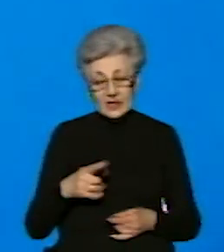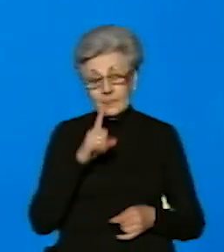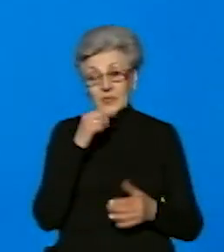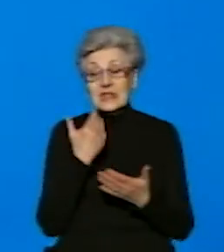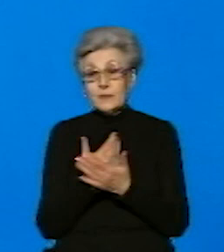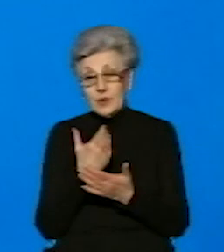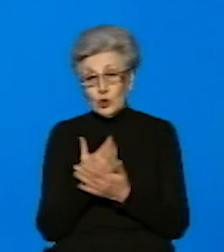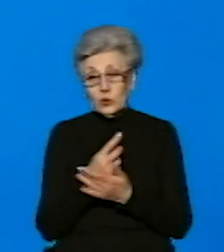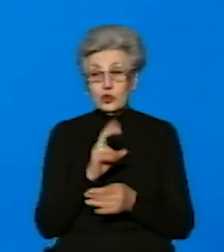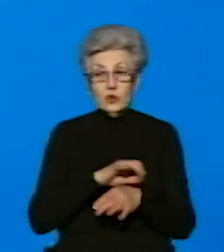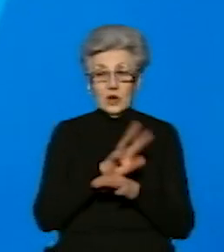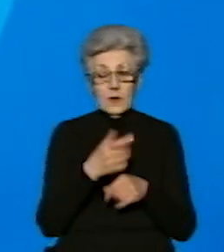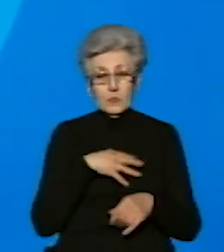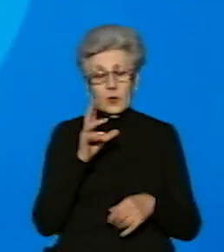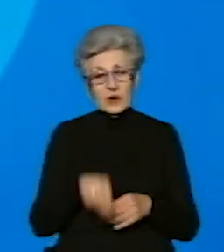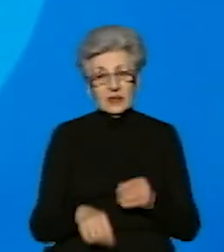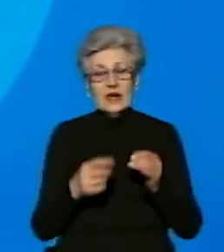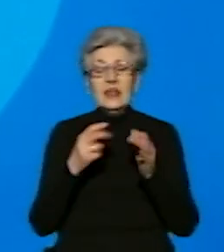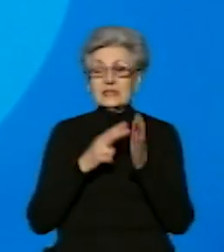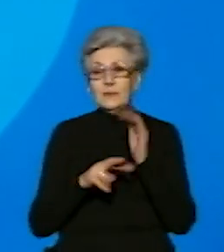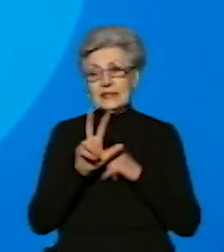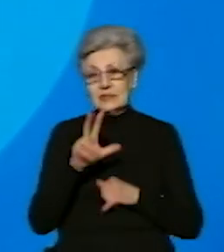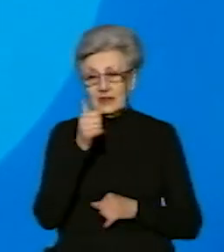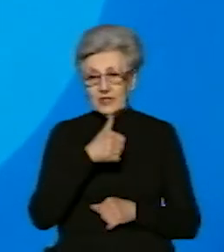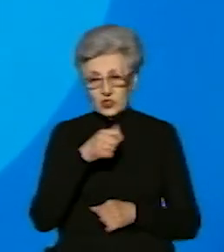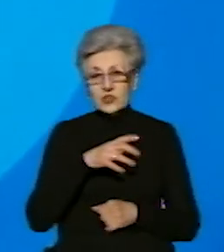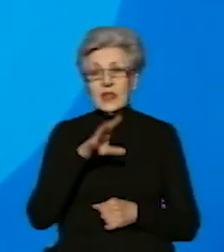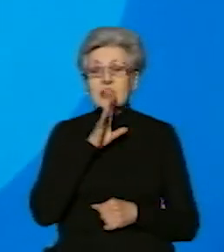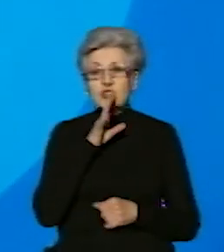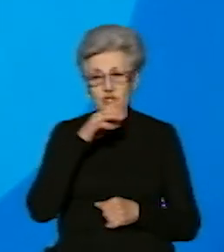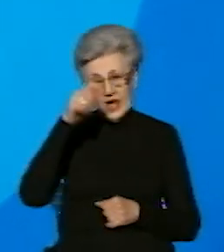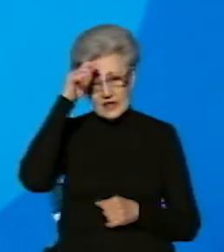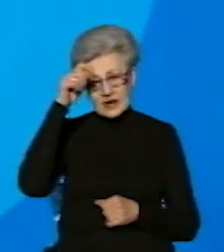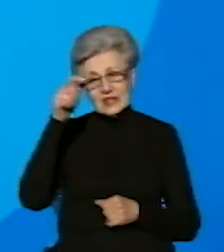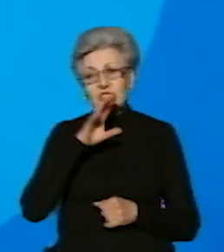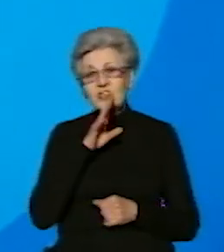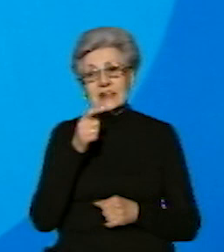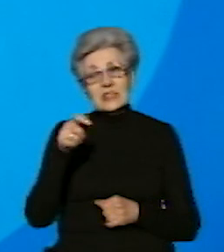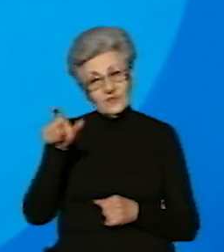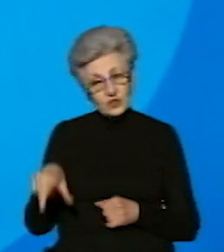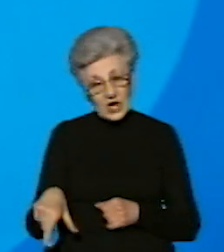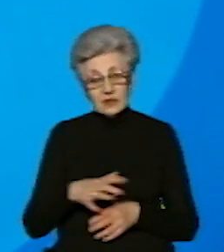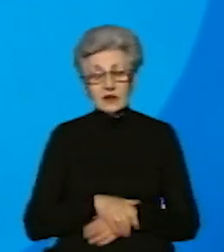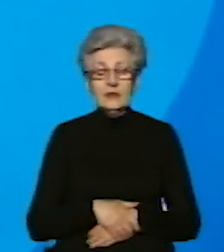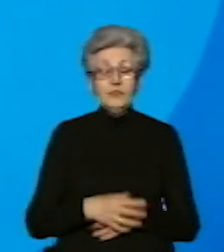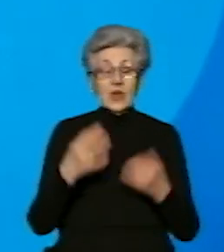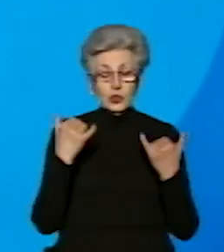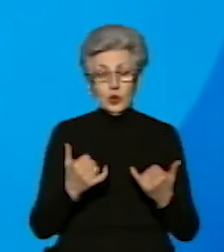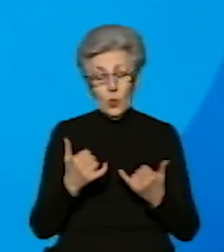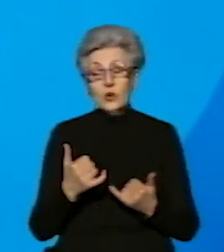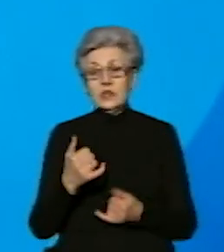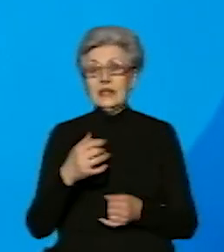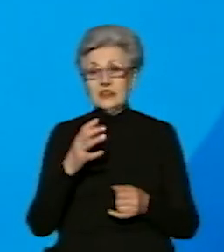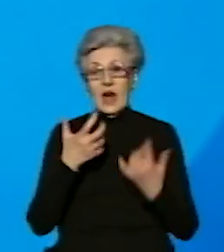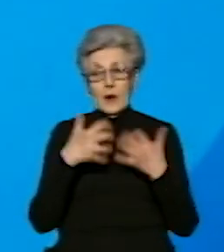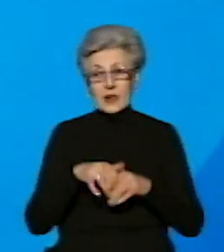-річна чернівчанка. У медичних закладах, станом на сьогодні, 54 пацієнти у важкому стані. З них у реанімаціях 44 на апаратах